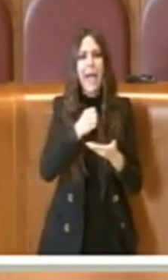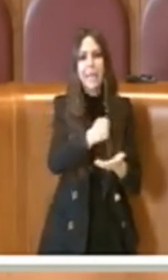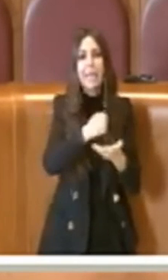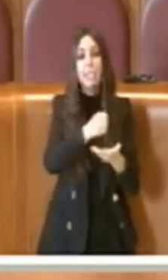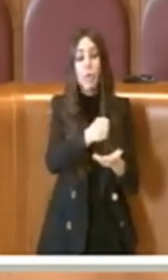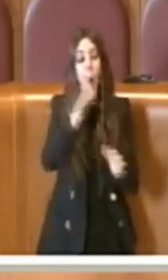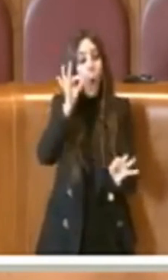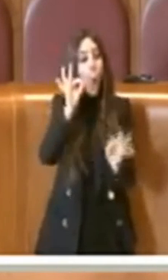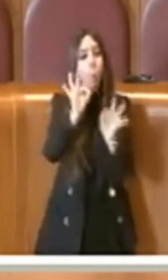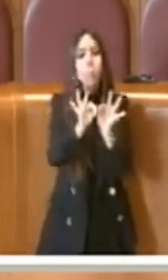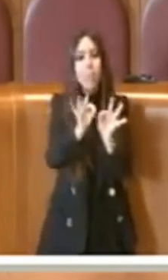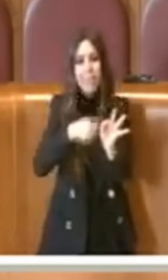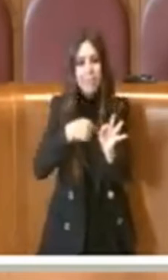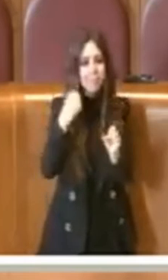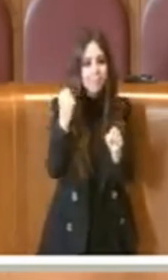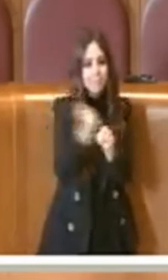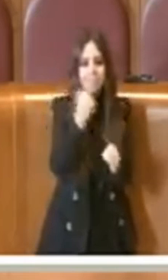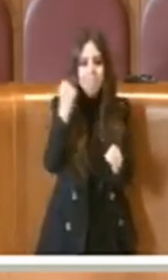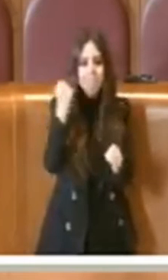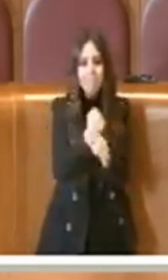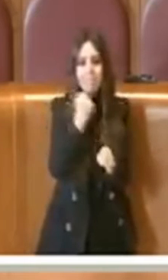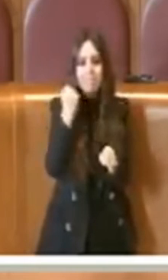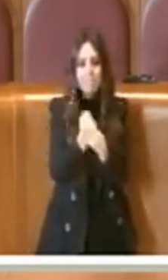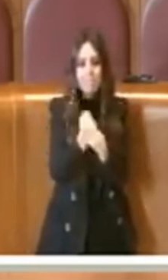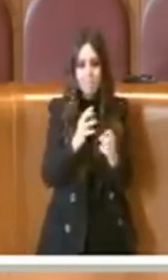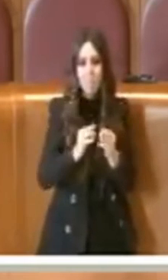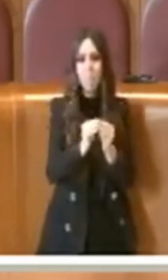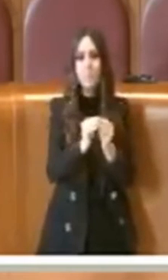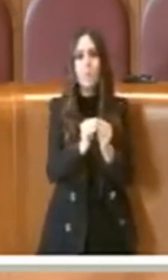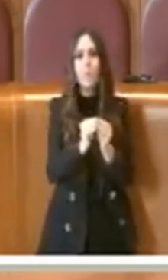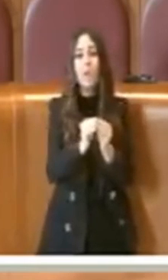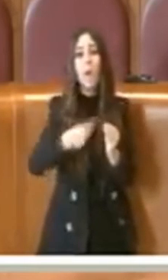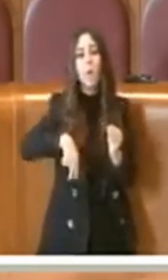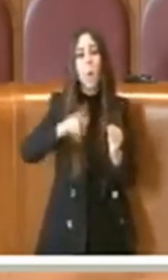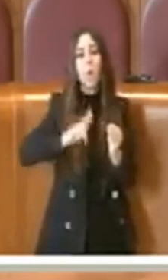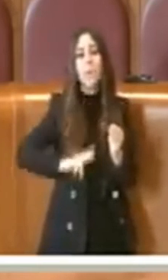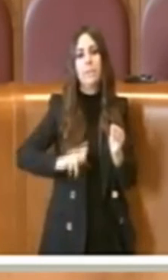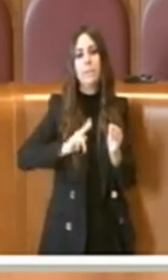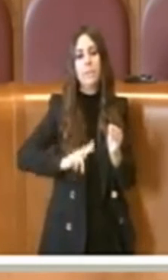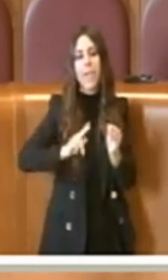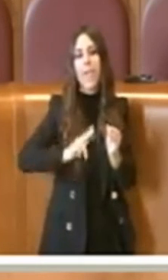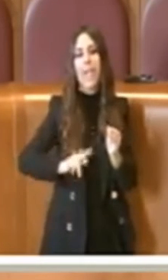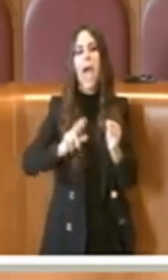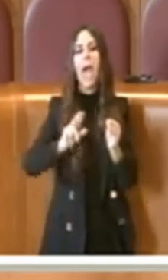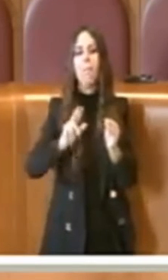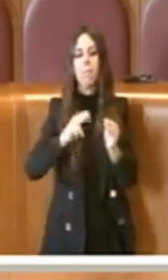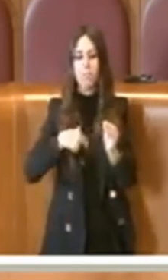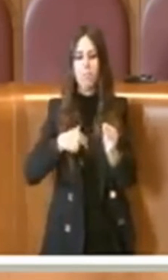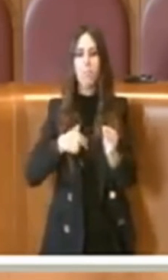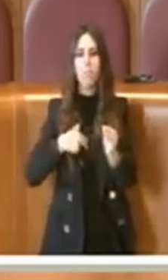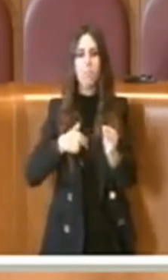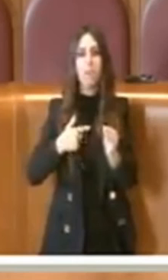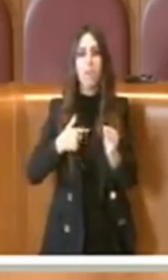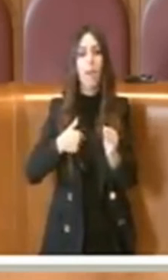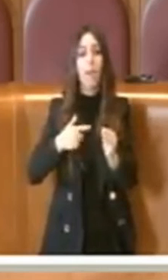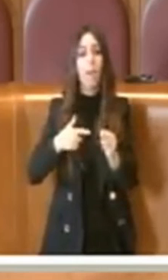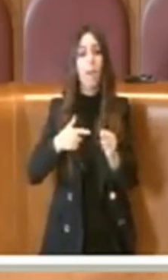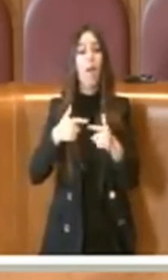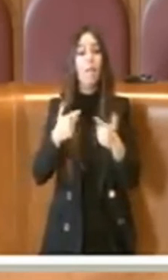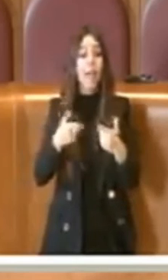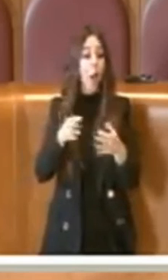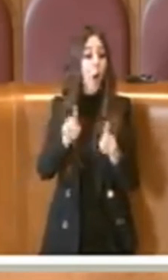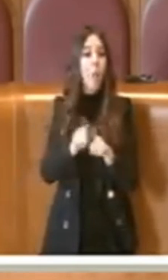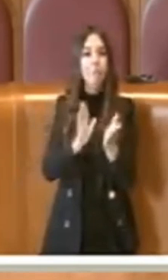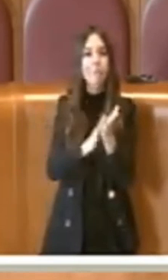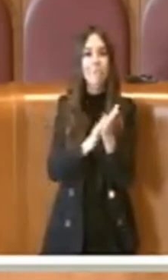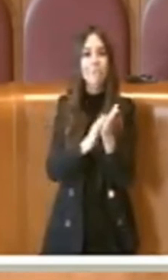realizzare tante opere e auguriamo alla Presidente del Municipio di potersene prendere i giusti meriti.